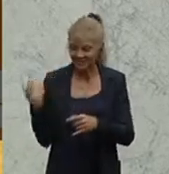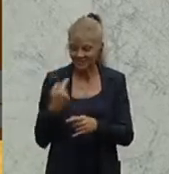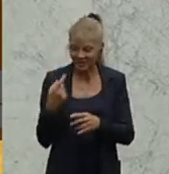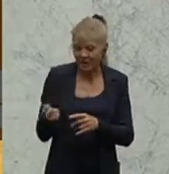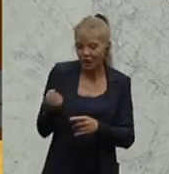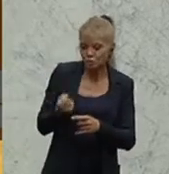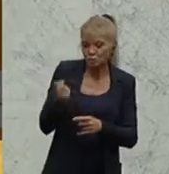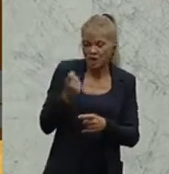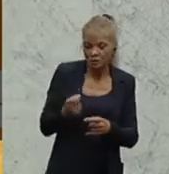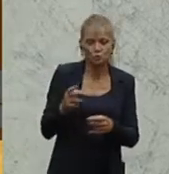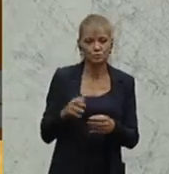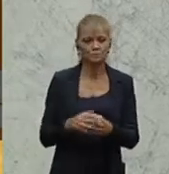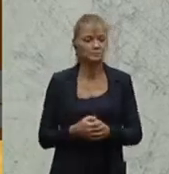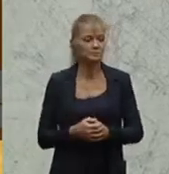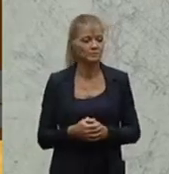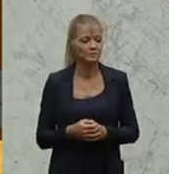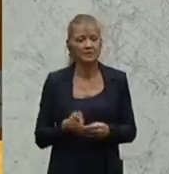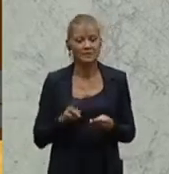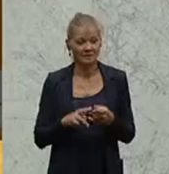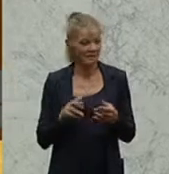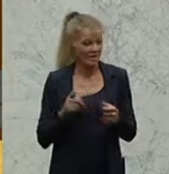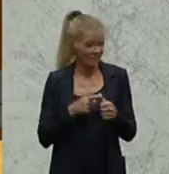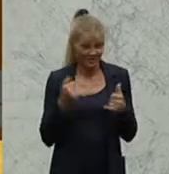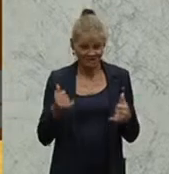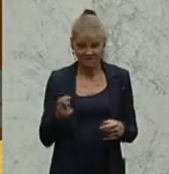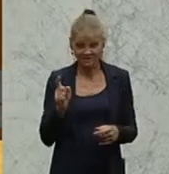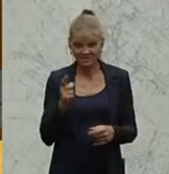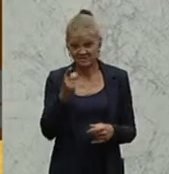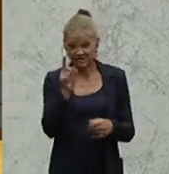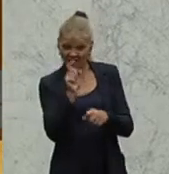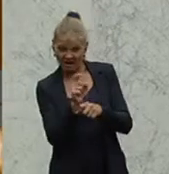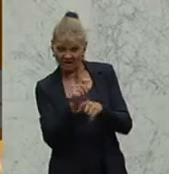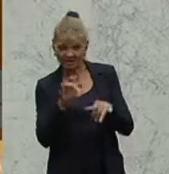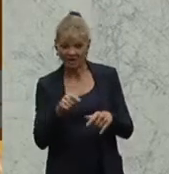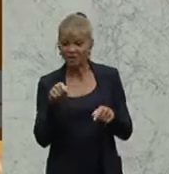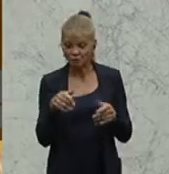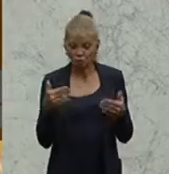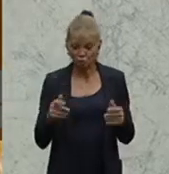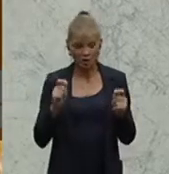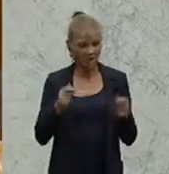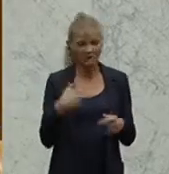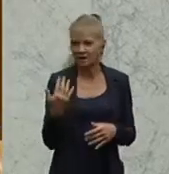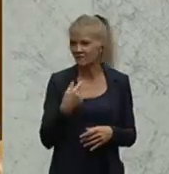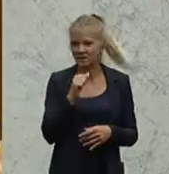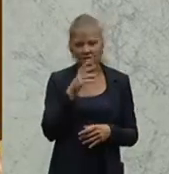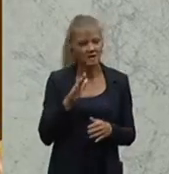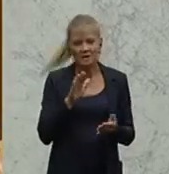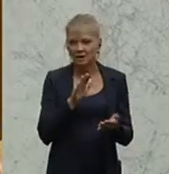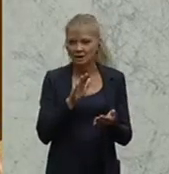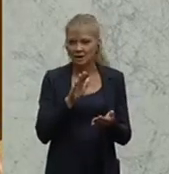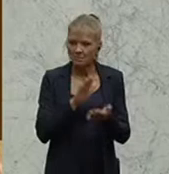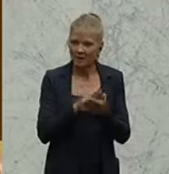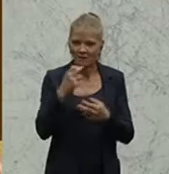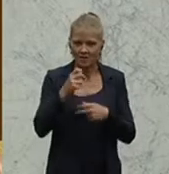Wenn jetzt hier beklagt wird, dass wir diesen Antrag nicht aufrechterhalten, dann muss man dazu sagen, dass dieser Antrag im